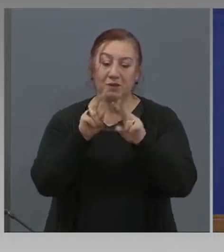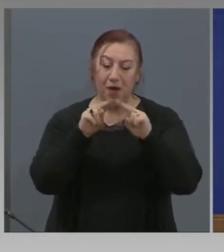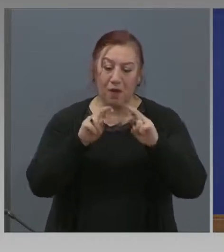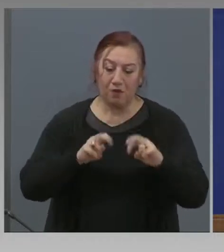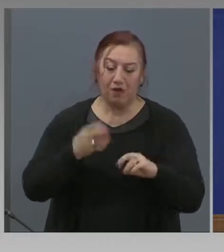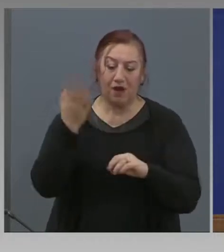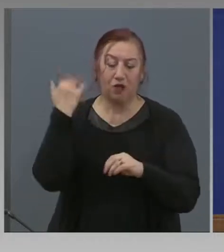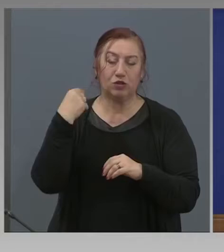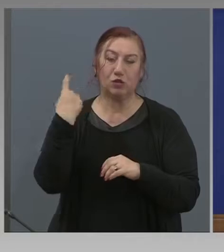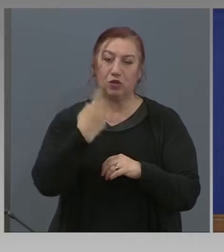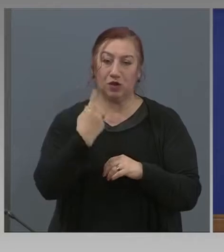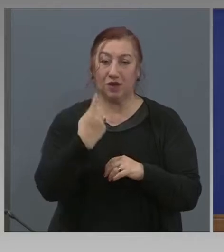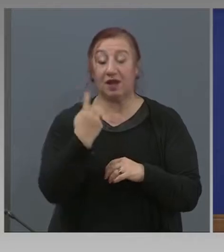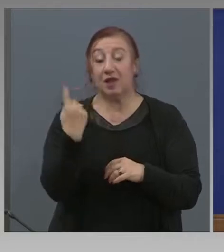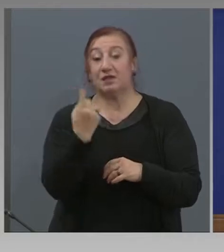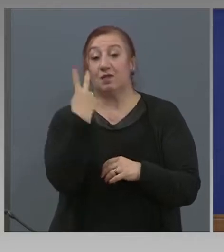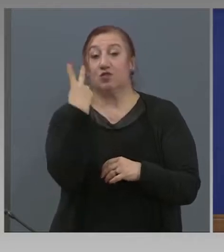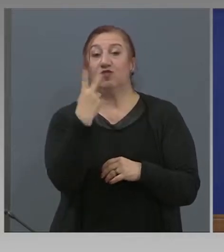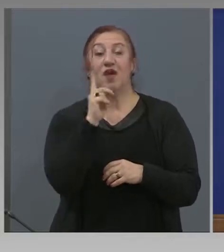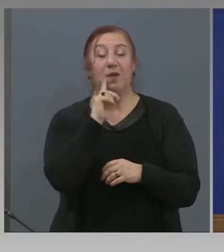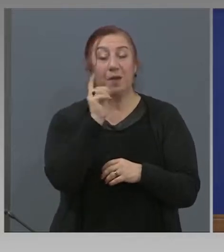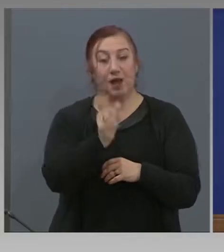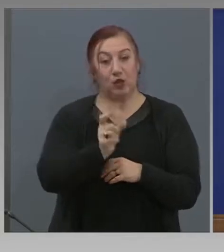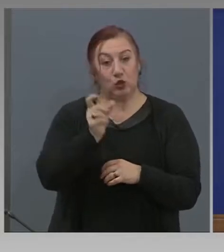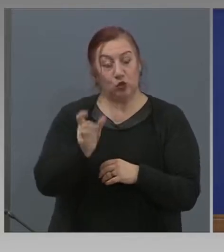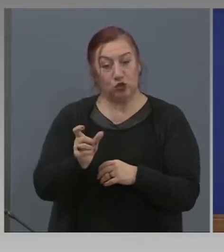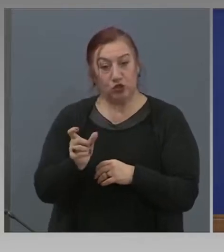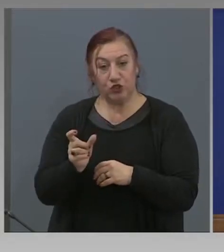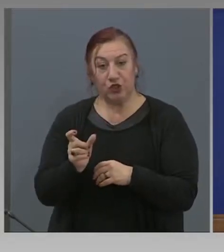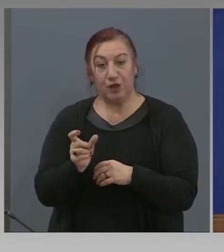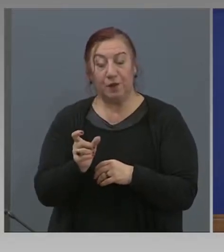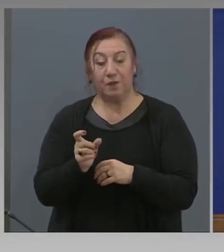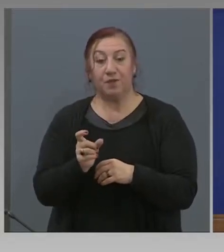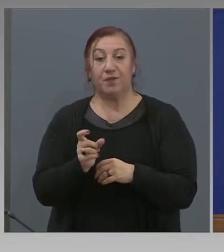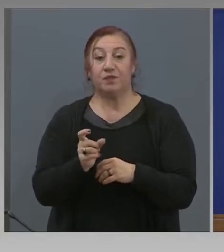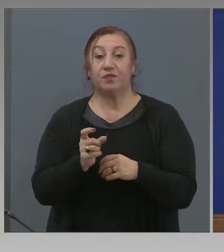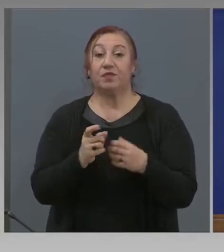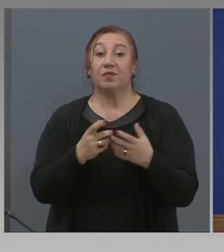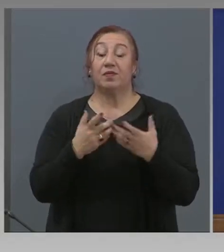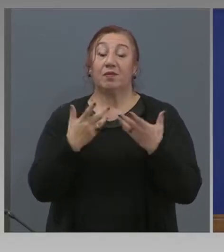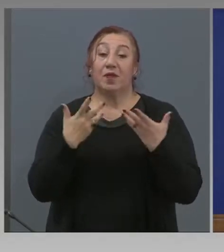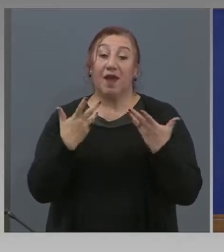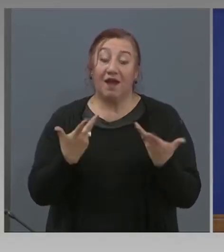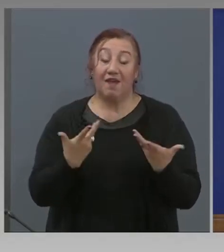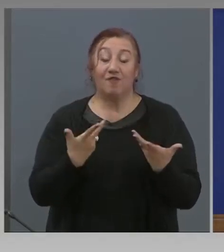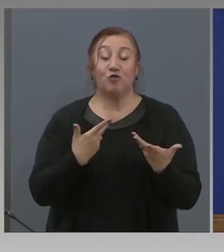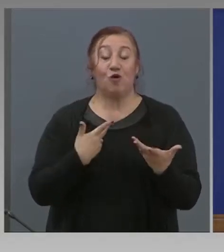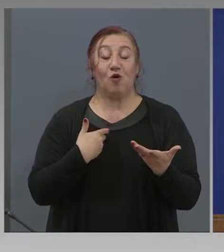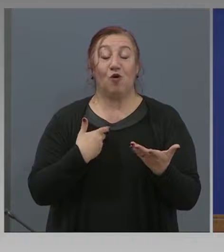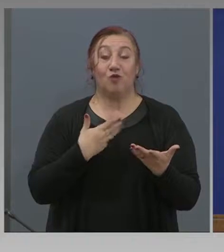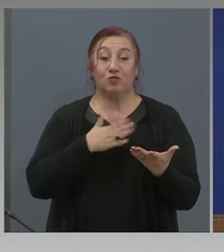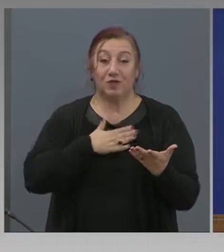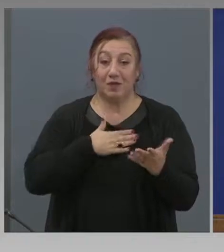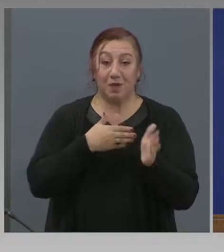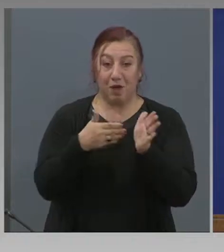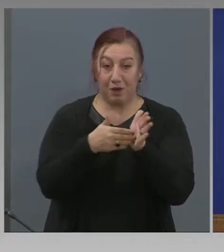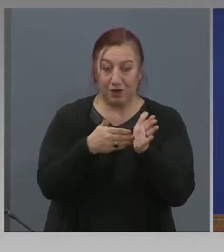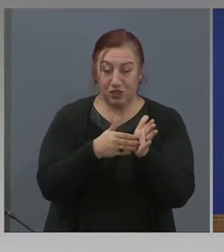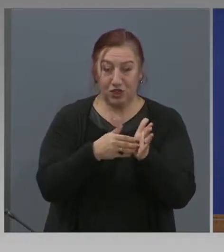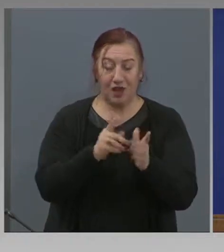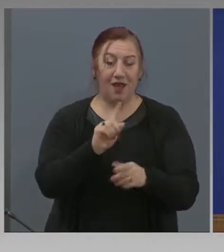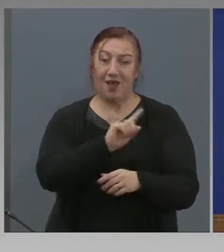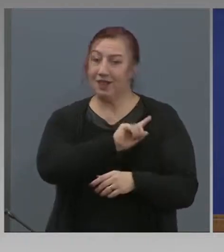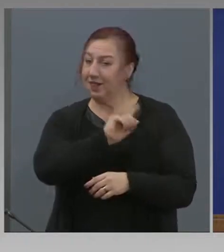понеделник. Само двама. Така че какъвто и да е бил мотива, нито един мотив не може да